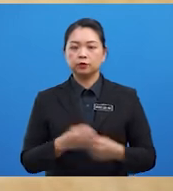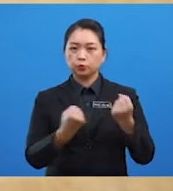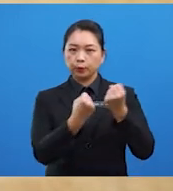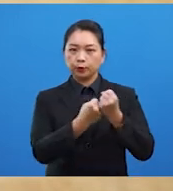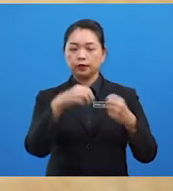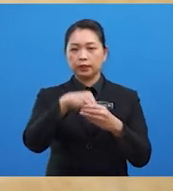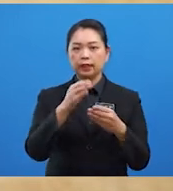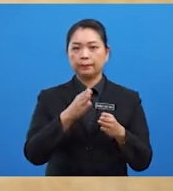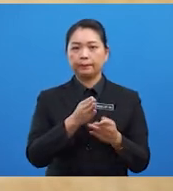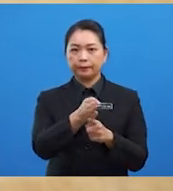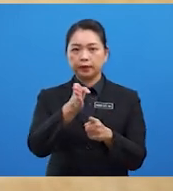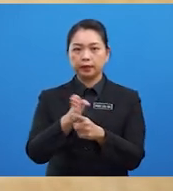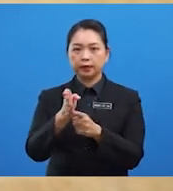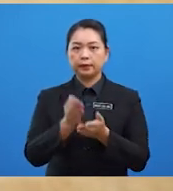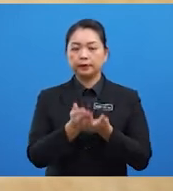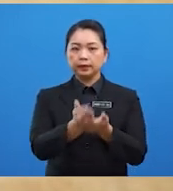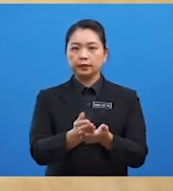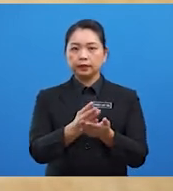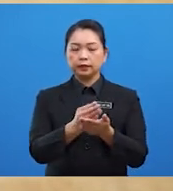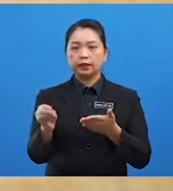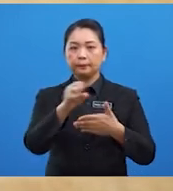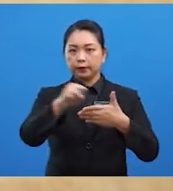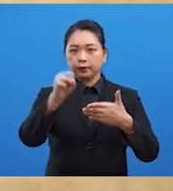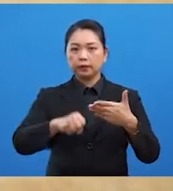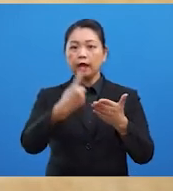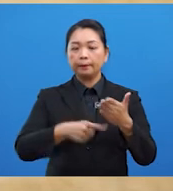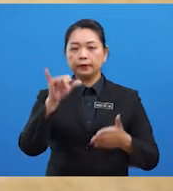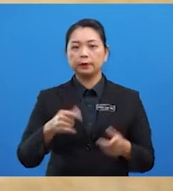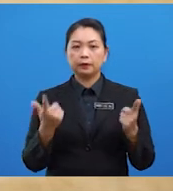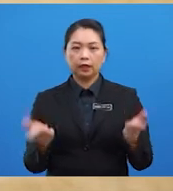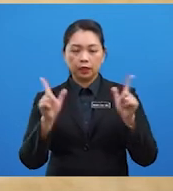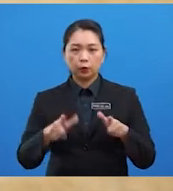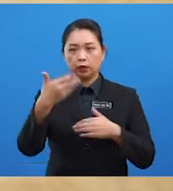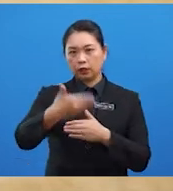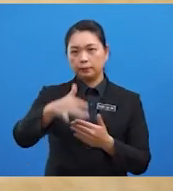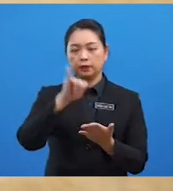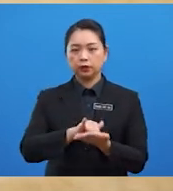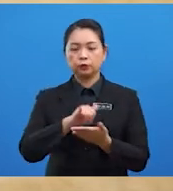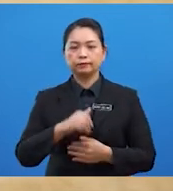pelayaran dan menyimpulkan apa yang berlaku selepas itu